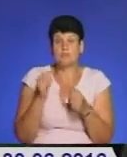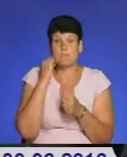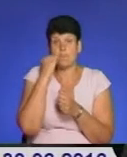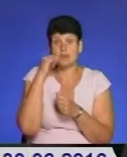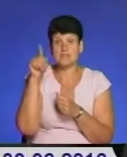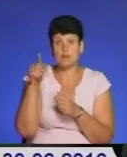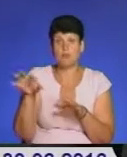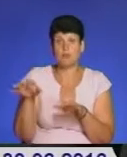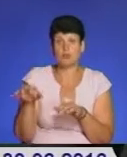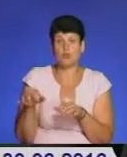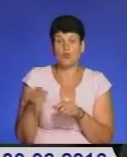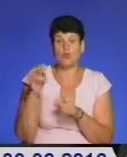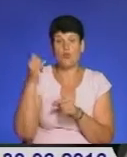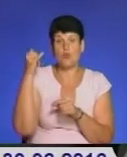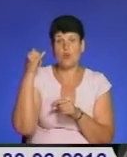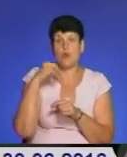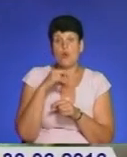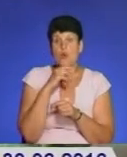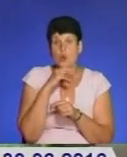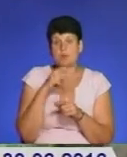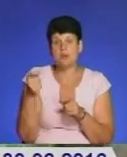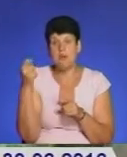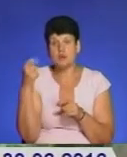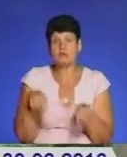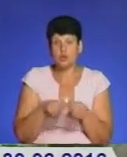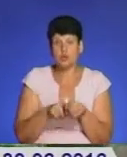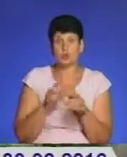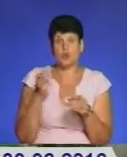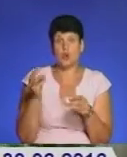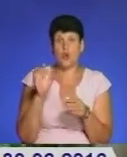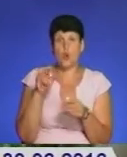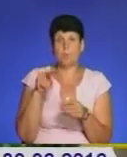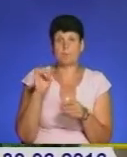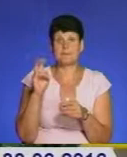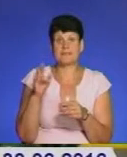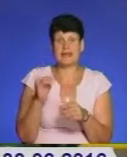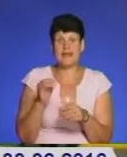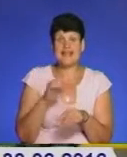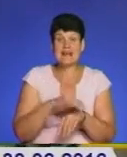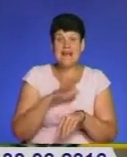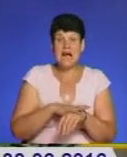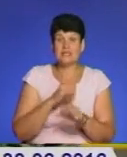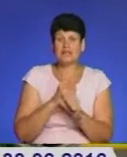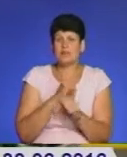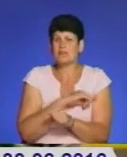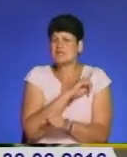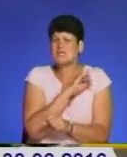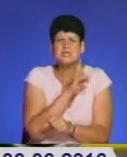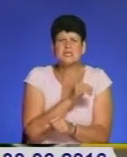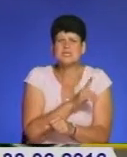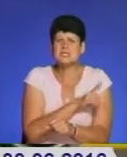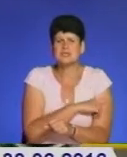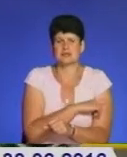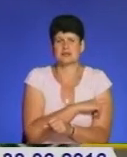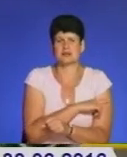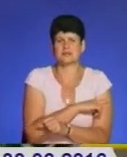там получила пас лакози, теж опеклася повністю. Бо він опеки робить, він рани такі робить, не дай Боже, якби дитина туди зайшла чи що-небудь, то